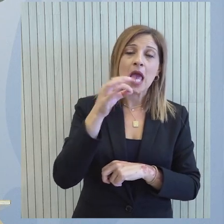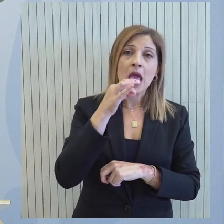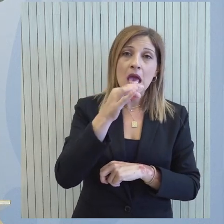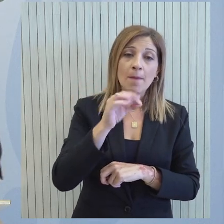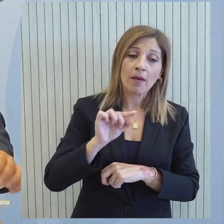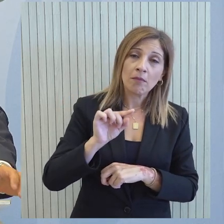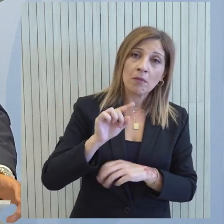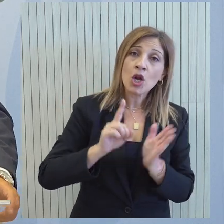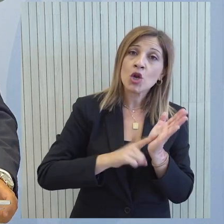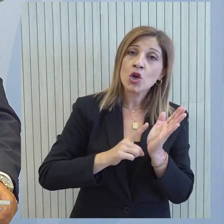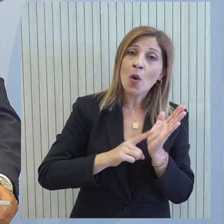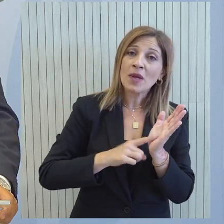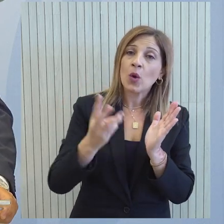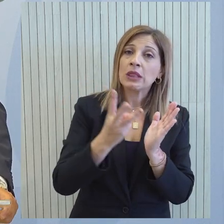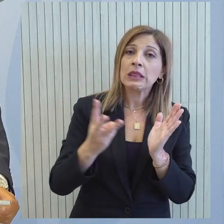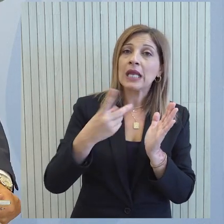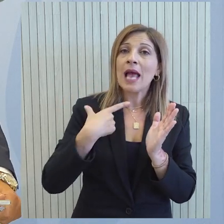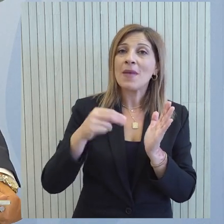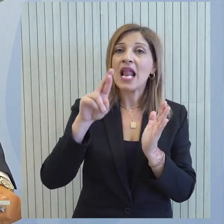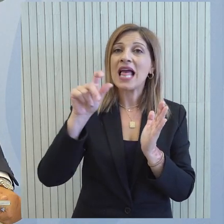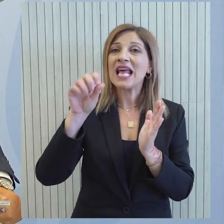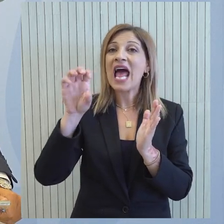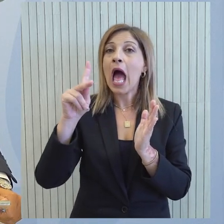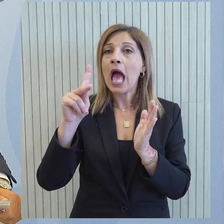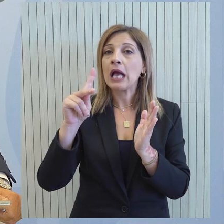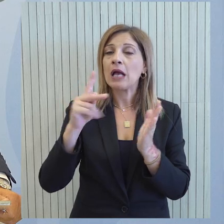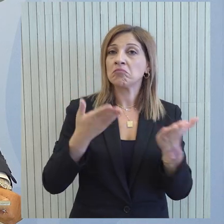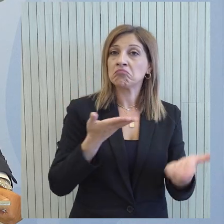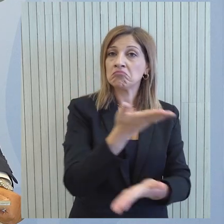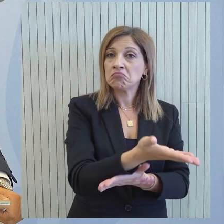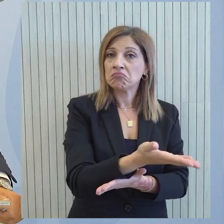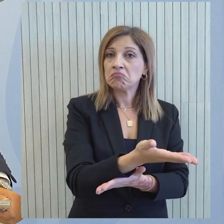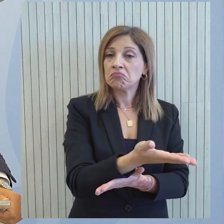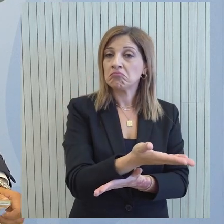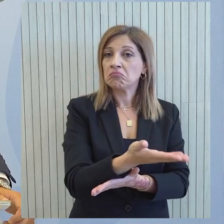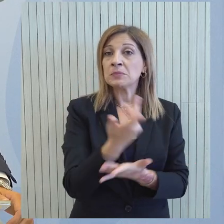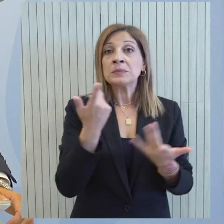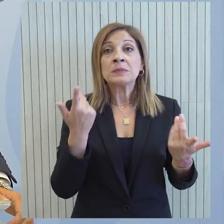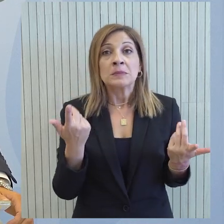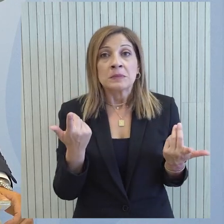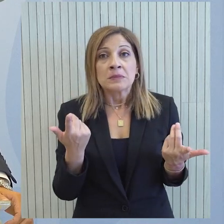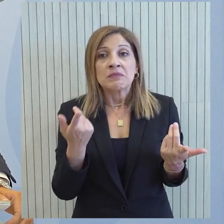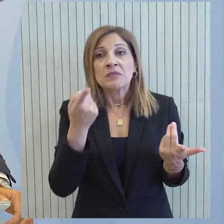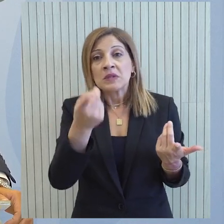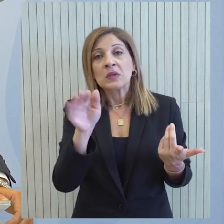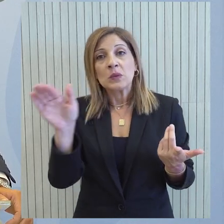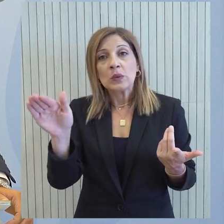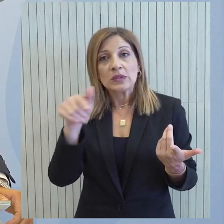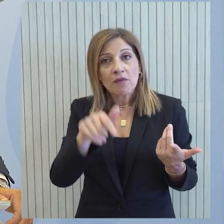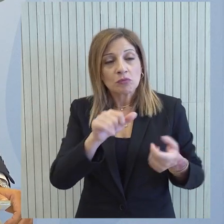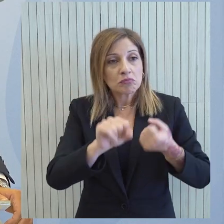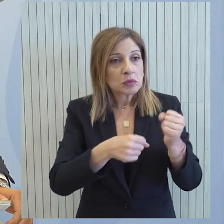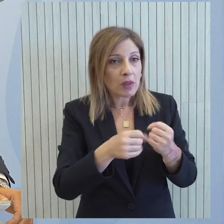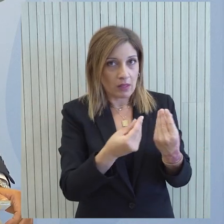προσώπων συγκεκριμένων των δημιουργών μέλλων της ΡΑΜΗ δεν ξέρω πόσον αυτό φαντάζει επικοδομικός σε αυτήν την